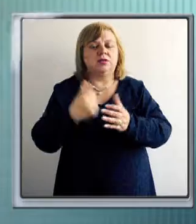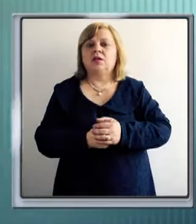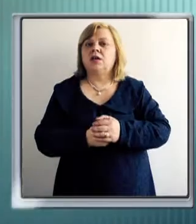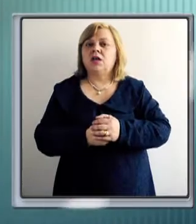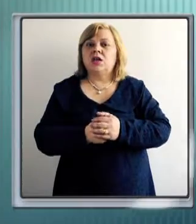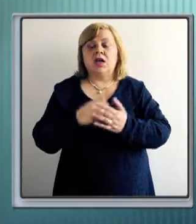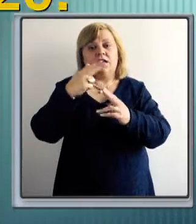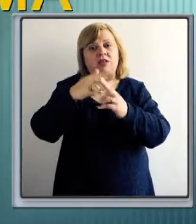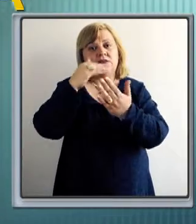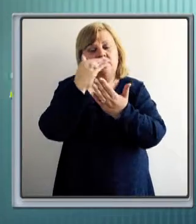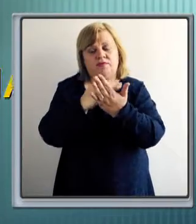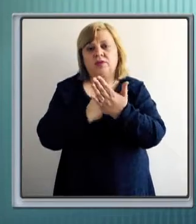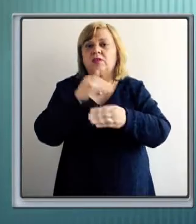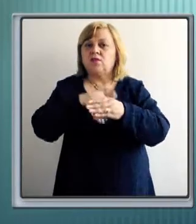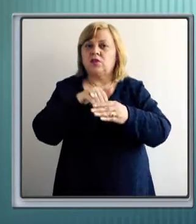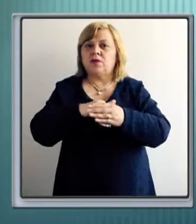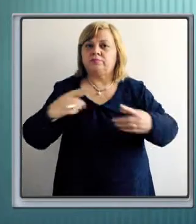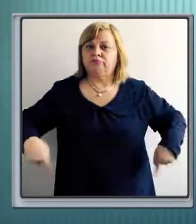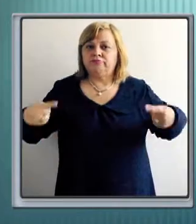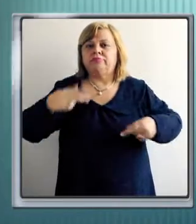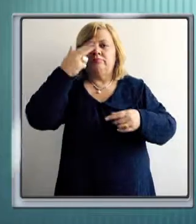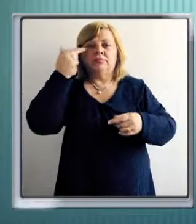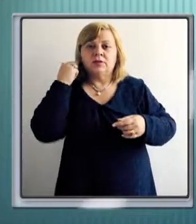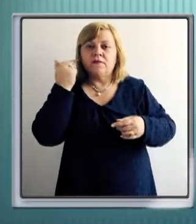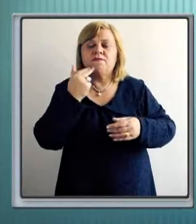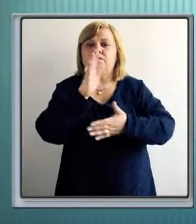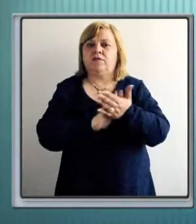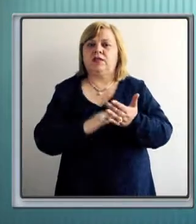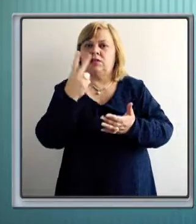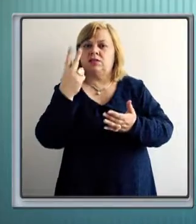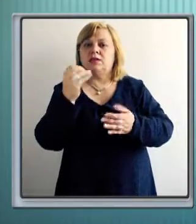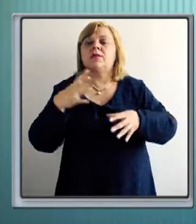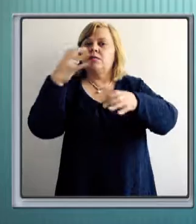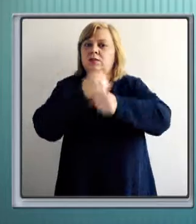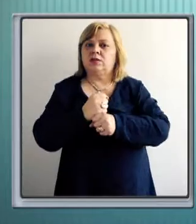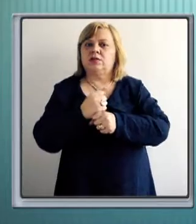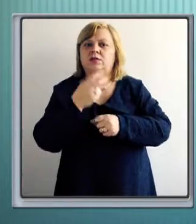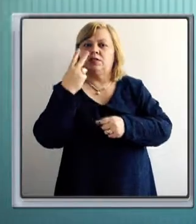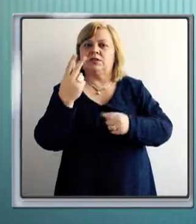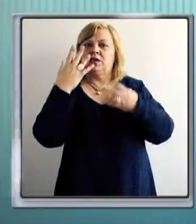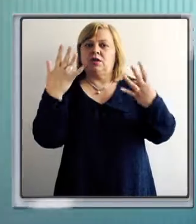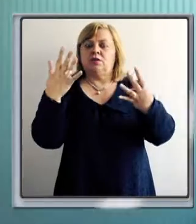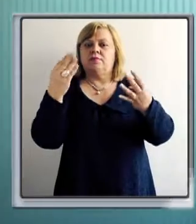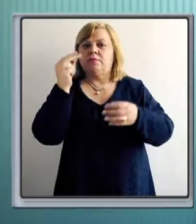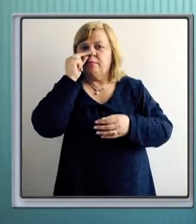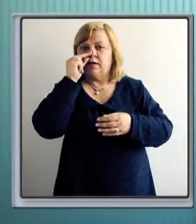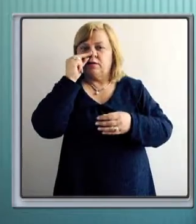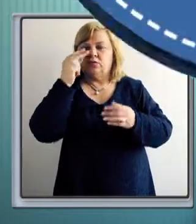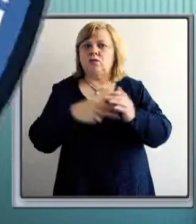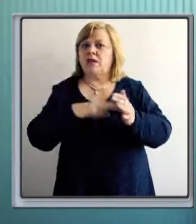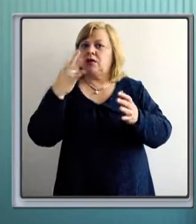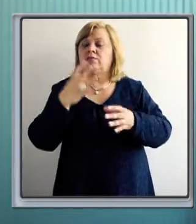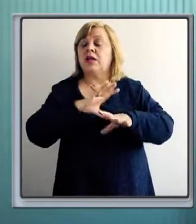Registracija lica sa posebnim potrebama za glasanje počinje 20. maja i završeva sa 29. maja 2014.